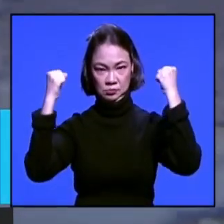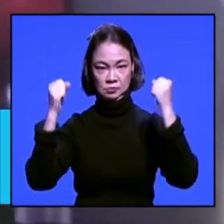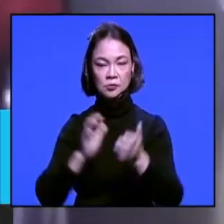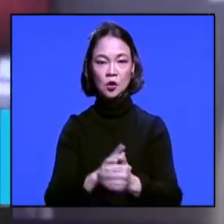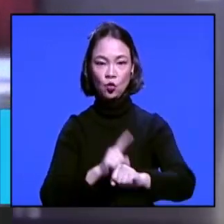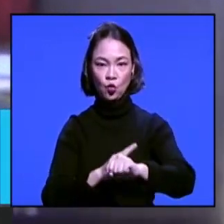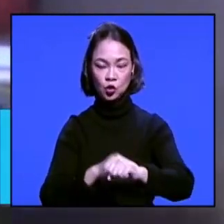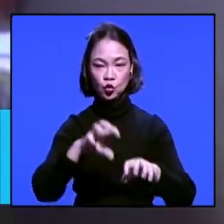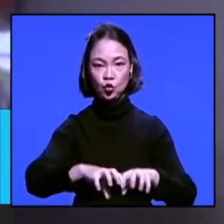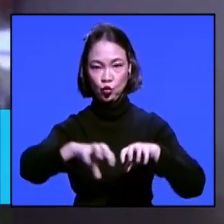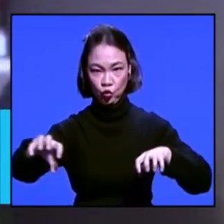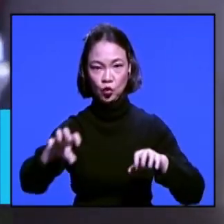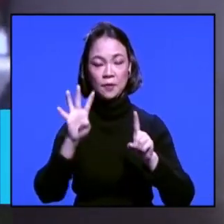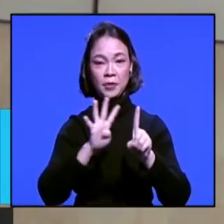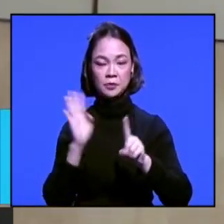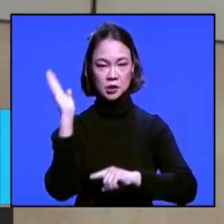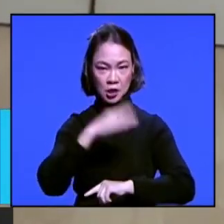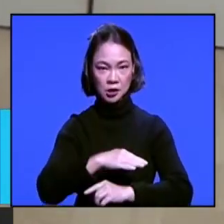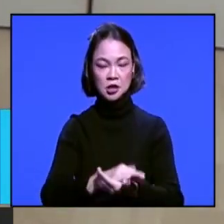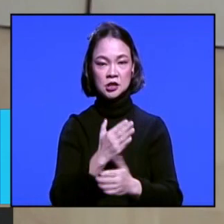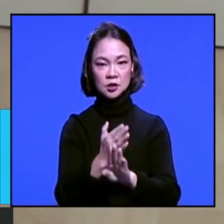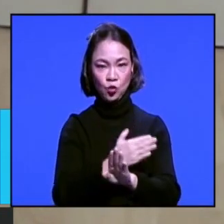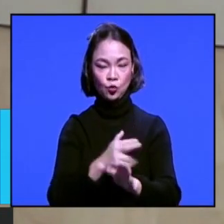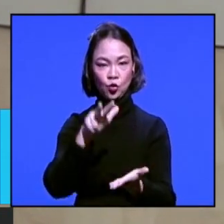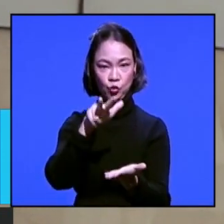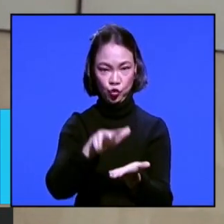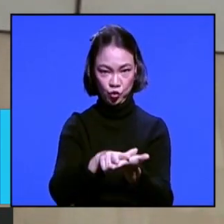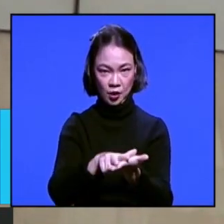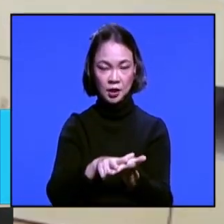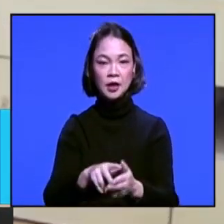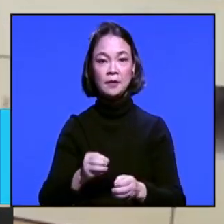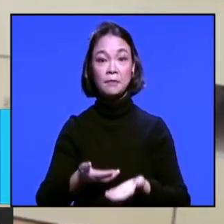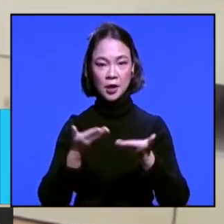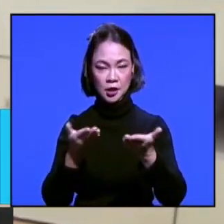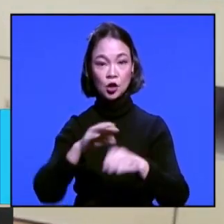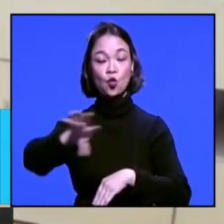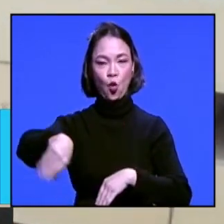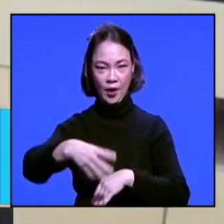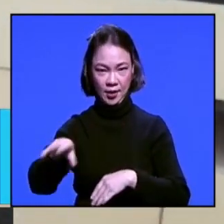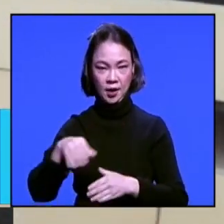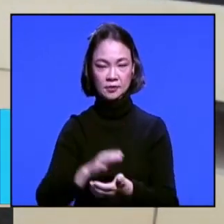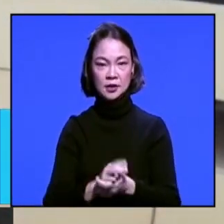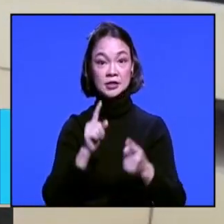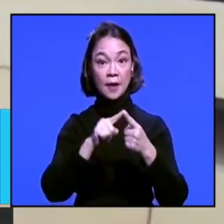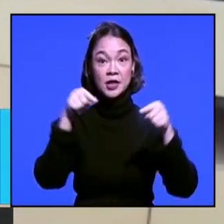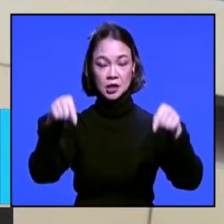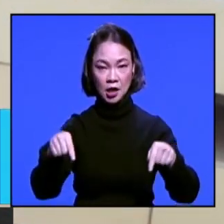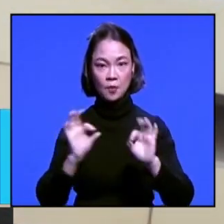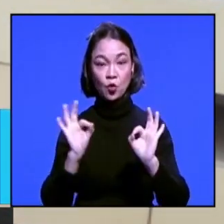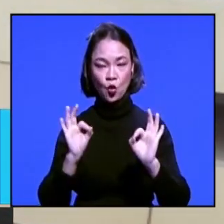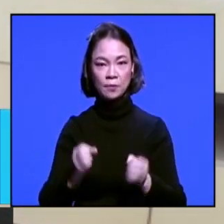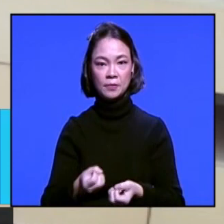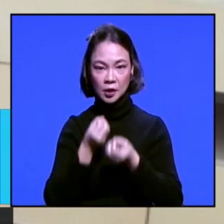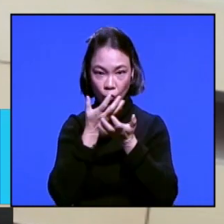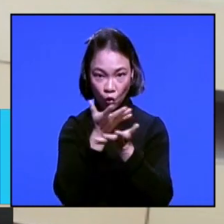diketahui berlangsung selama 14 hari sebelum keputusan dapat kembali kepada keluarga. Sampai sekarang juga belum ada informasi